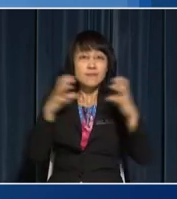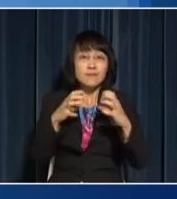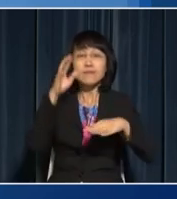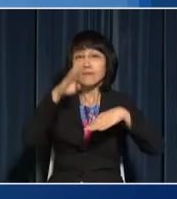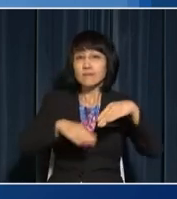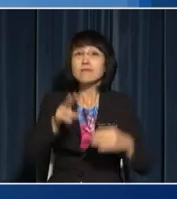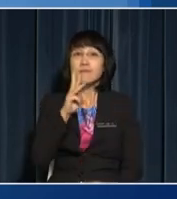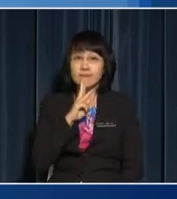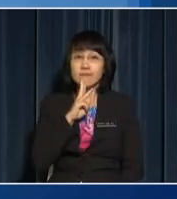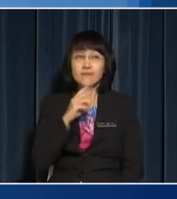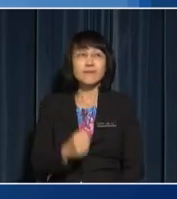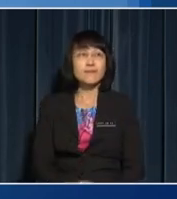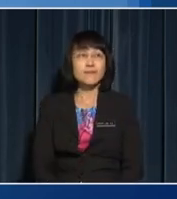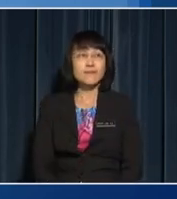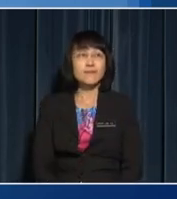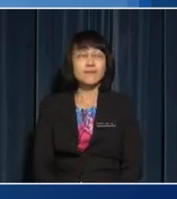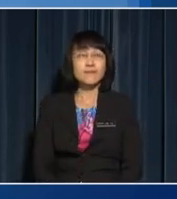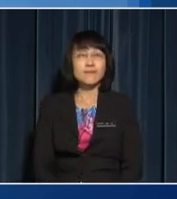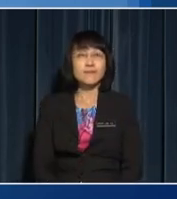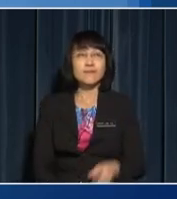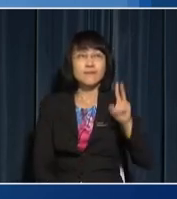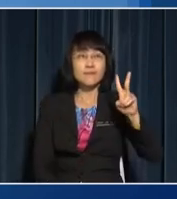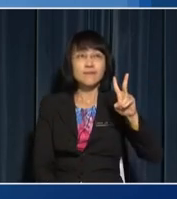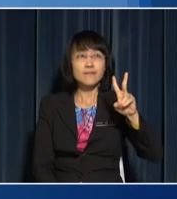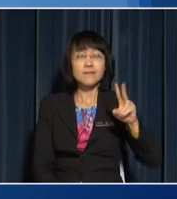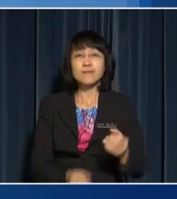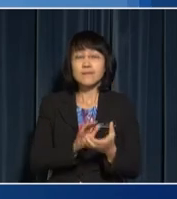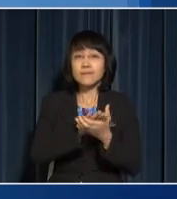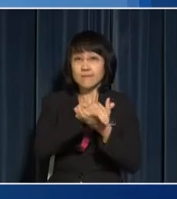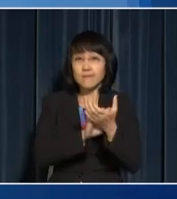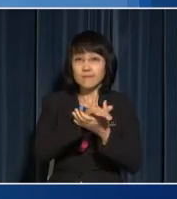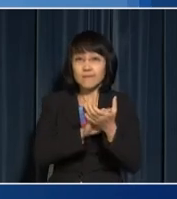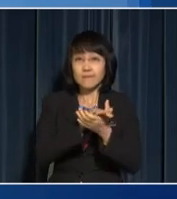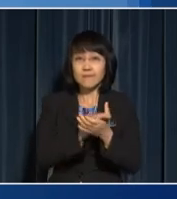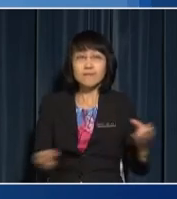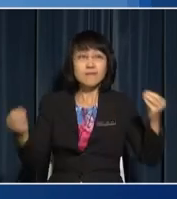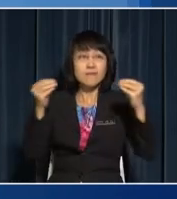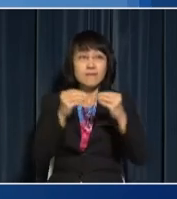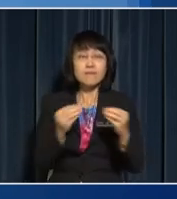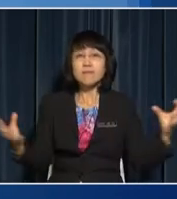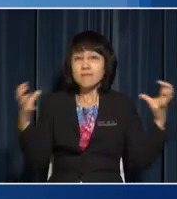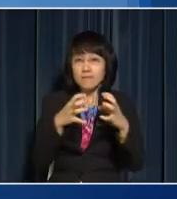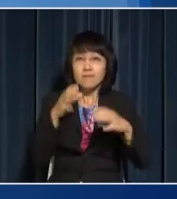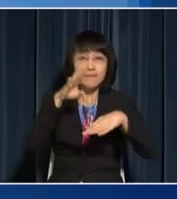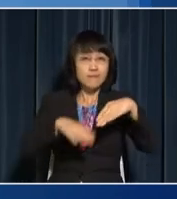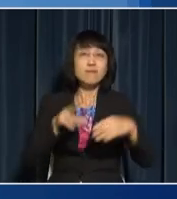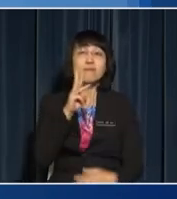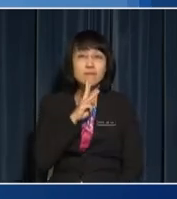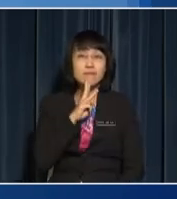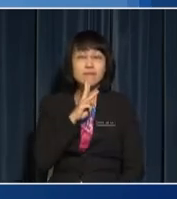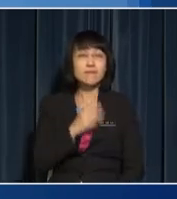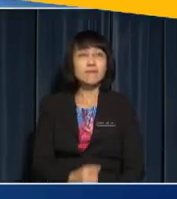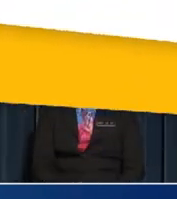dense than water 2. The bar of soap is more dense than